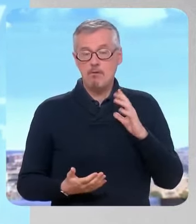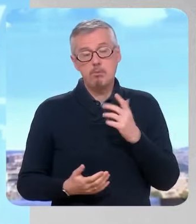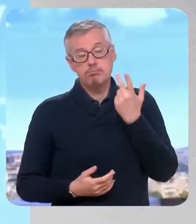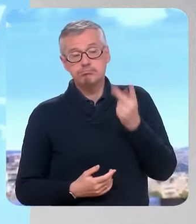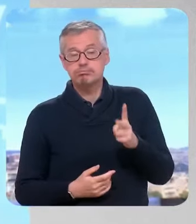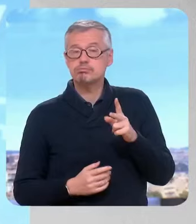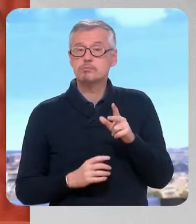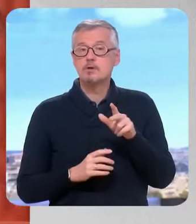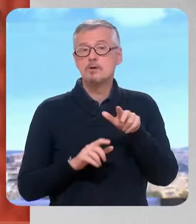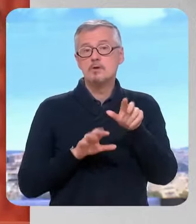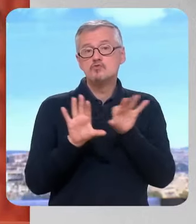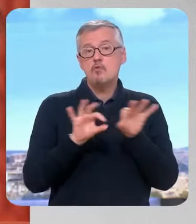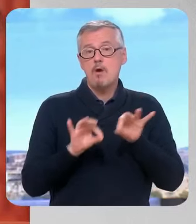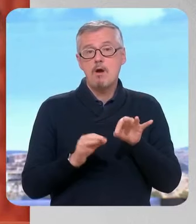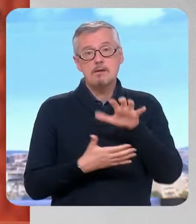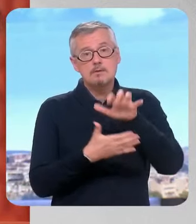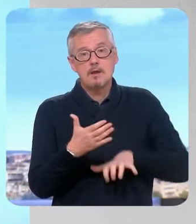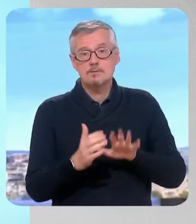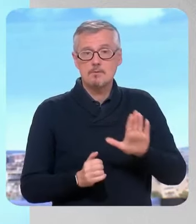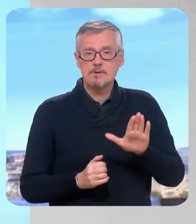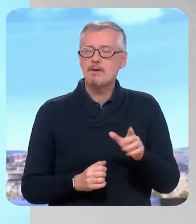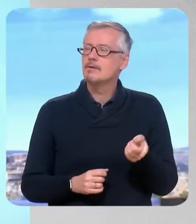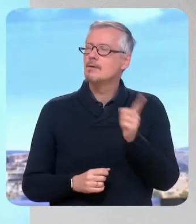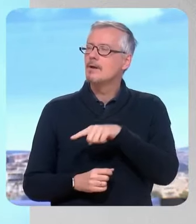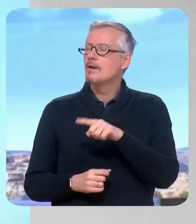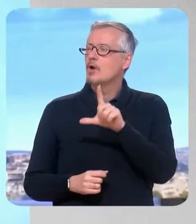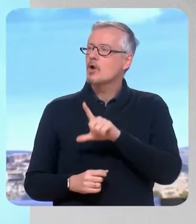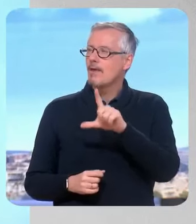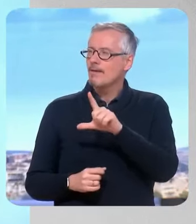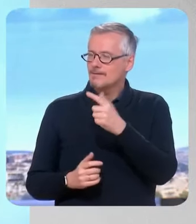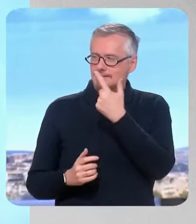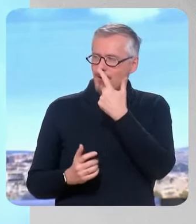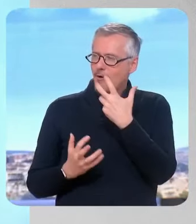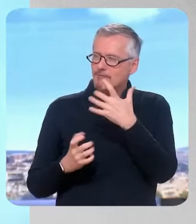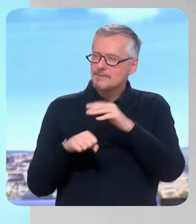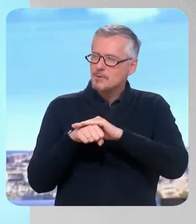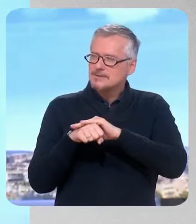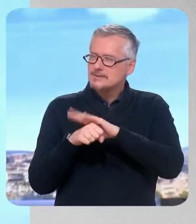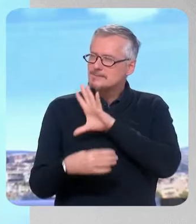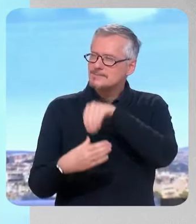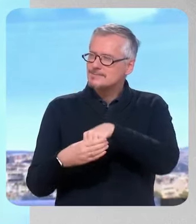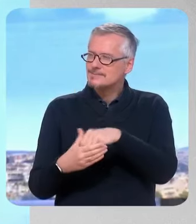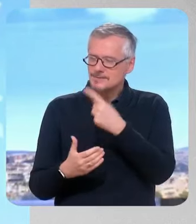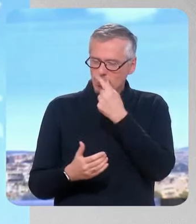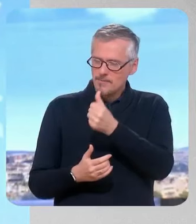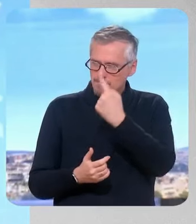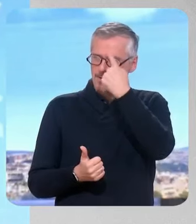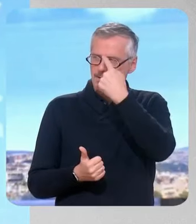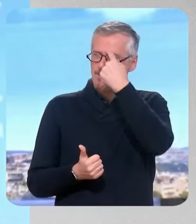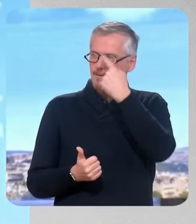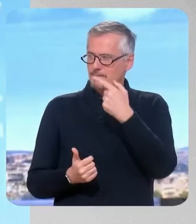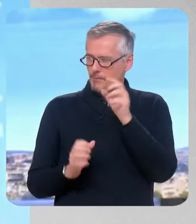sont ceux de Sardou, qui sont parfois des mots un peu... Michel-Édouard Leclerc, lui, veut s'engager en politique. Peut-être, il dit, j'y pense tout le temps, en un mot. sait que vous avez eu des...